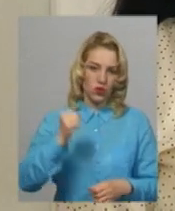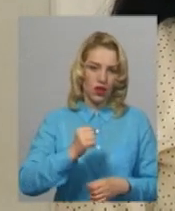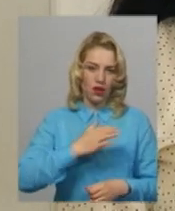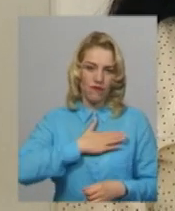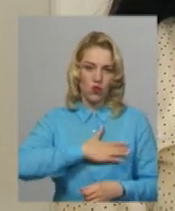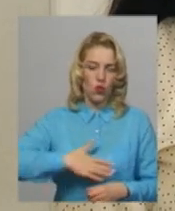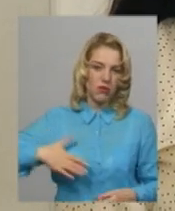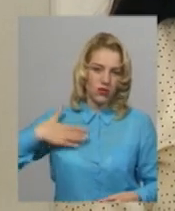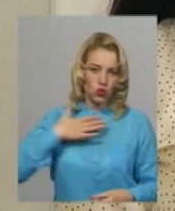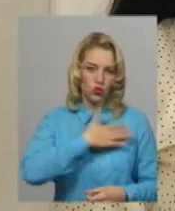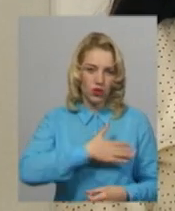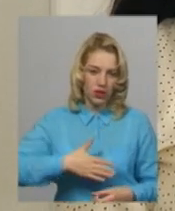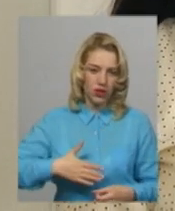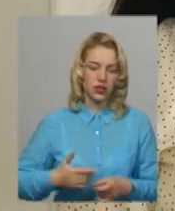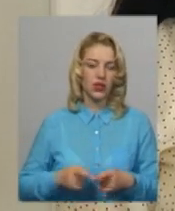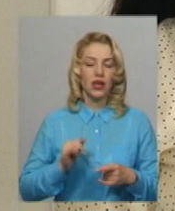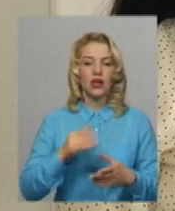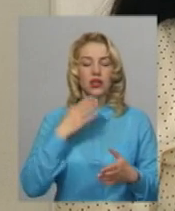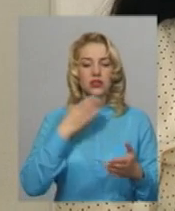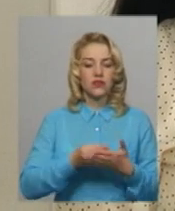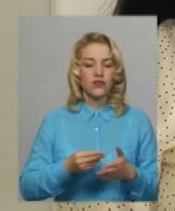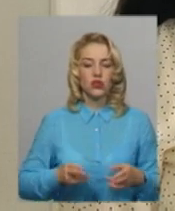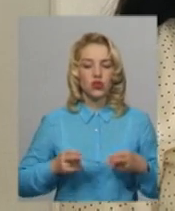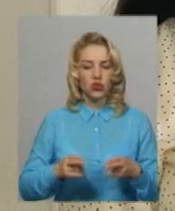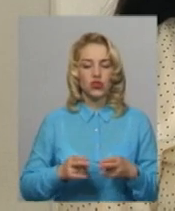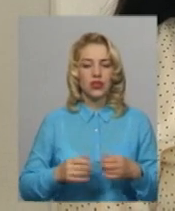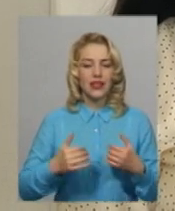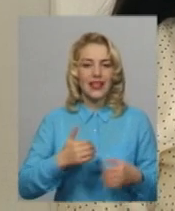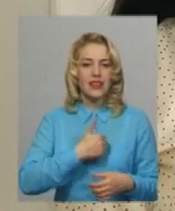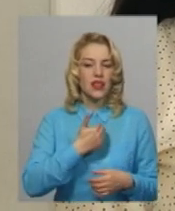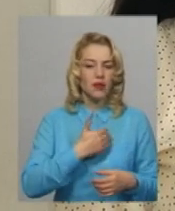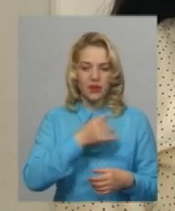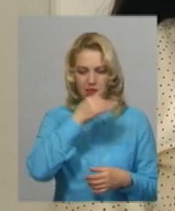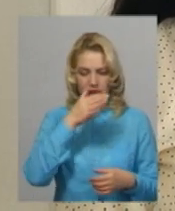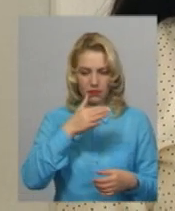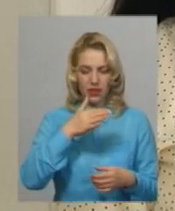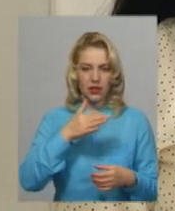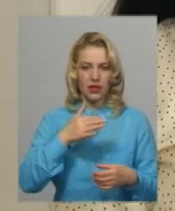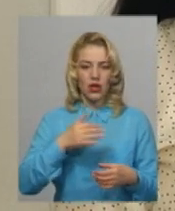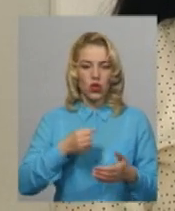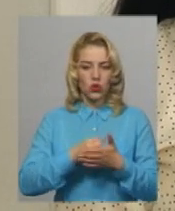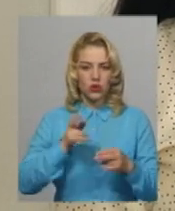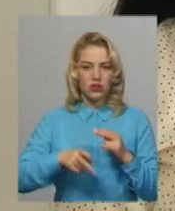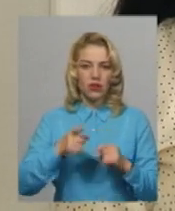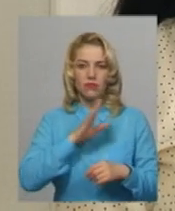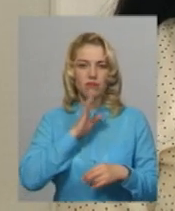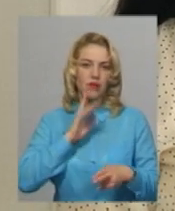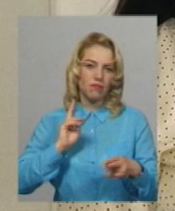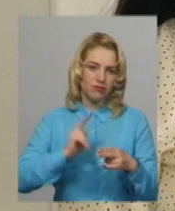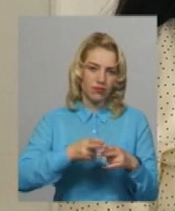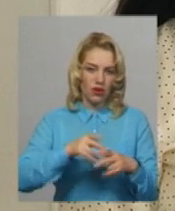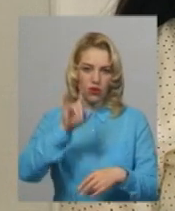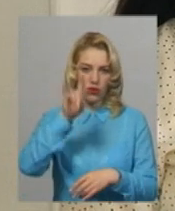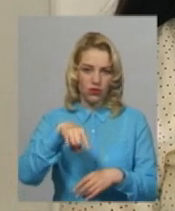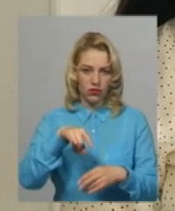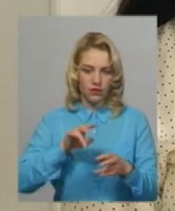клітки. Проте свій злочинний намір він не зміг довести до кінця, у зв'язку з тим, що до будинку потрапила мати потерпілою через вікно та